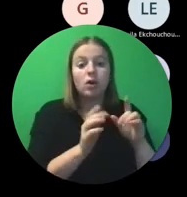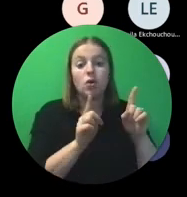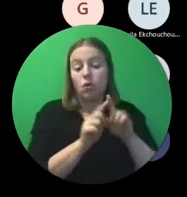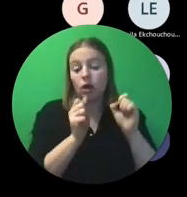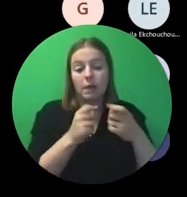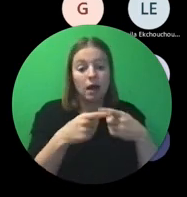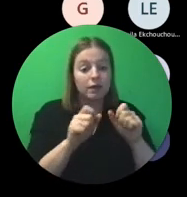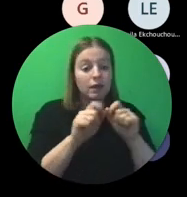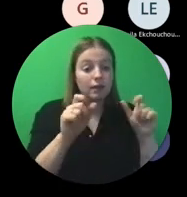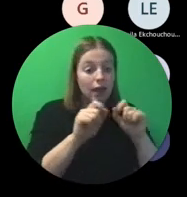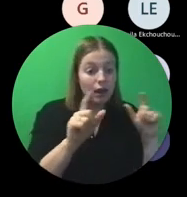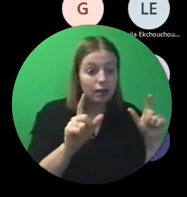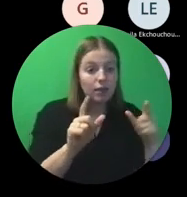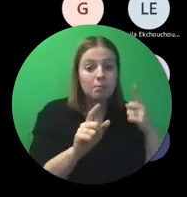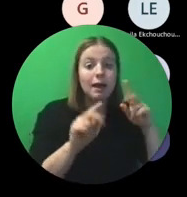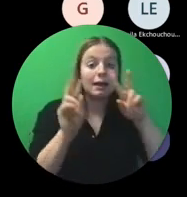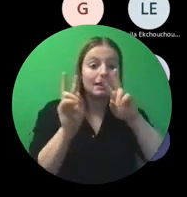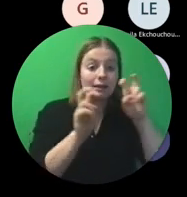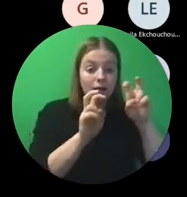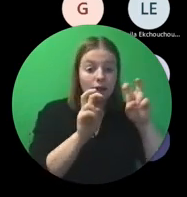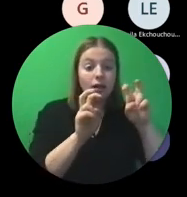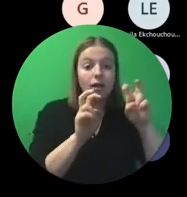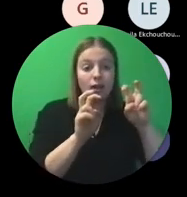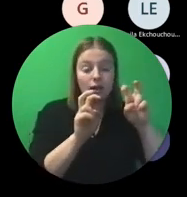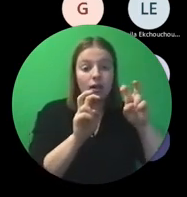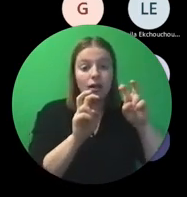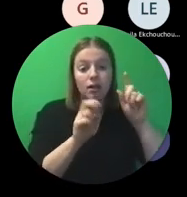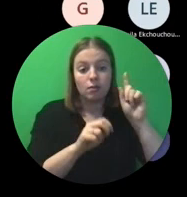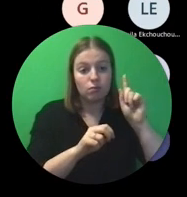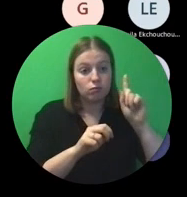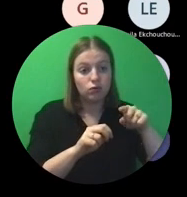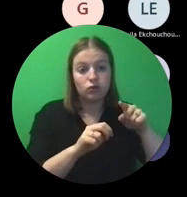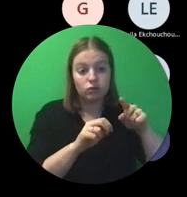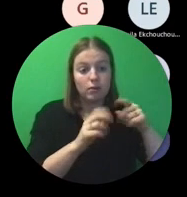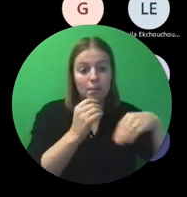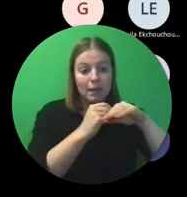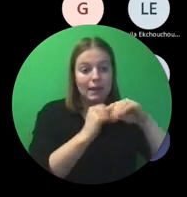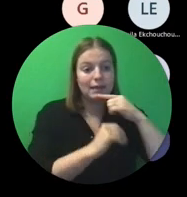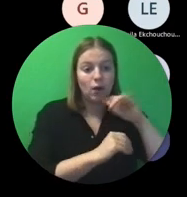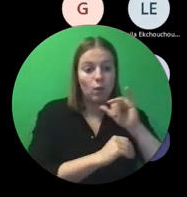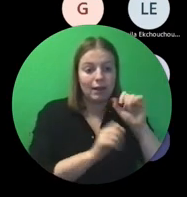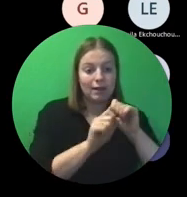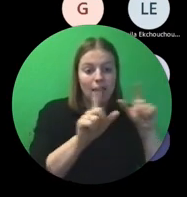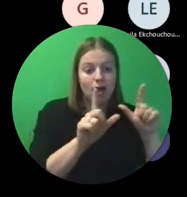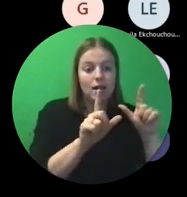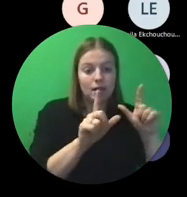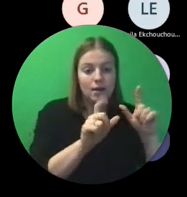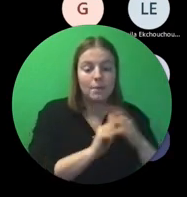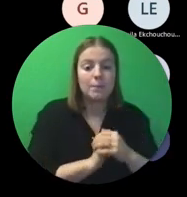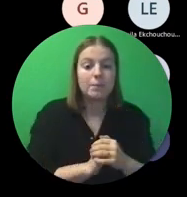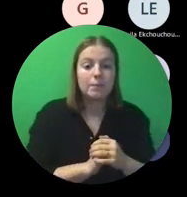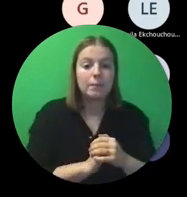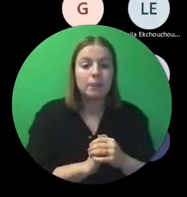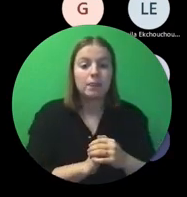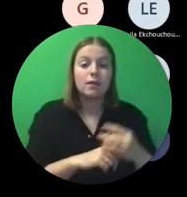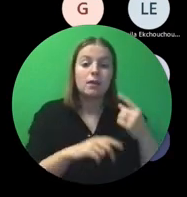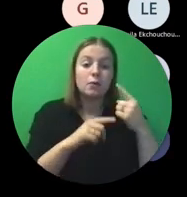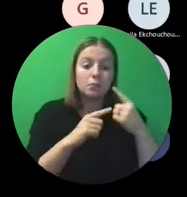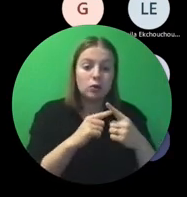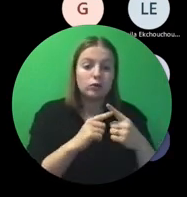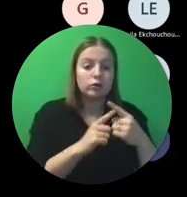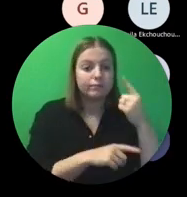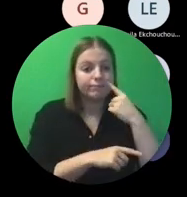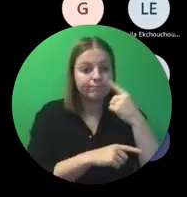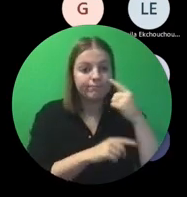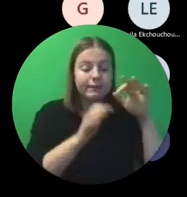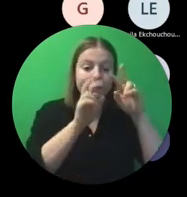andere talen zijn, maar in de titel van het resultaat vermeld je al in welke taalversies die beschikbaar zijn. En natuurlijk, op basis van de